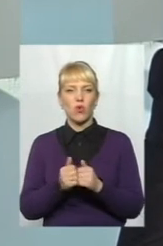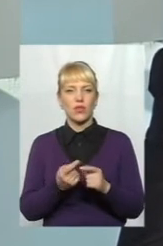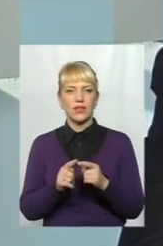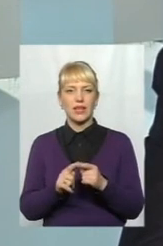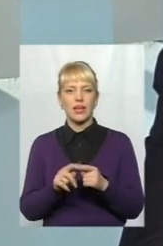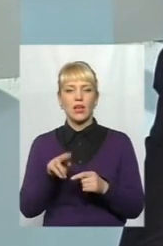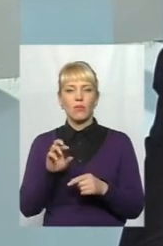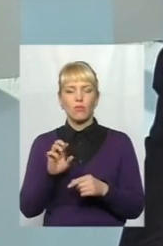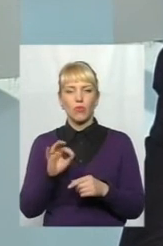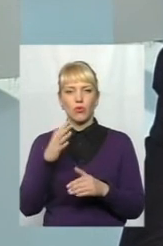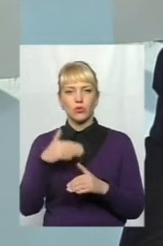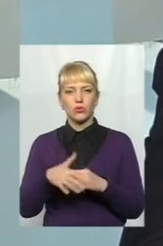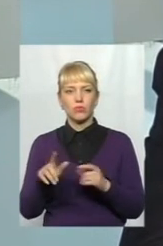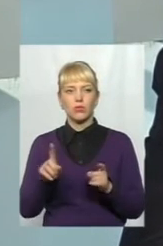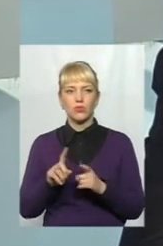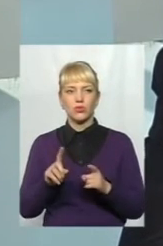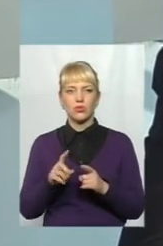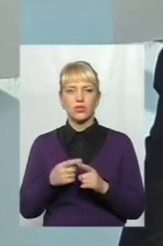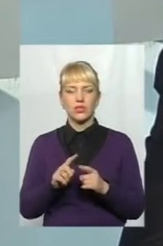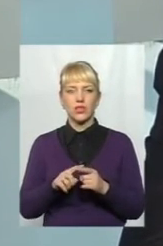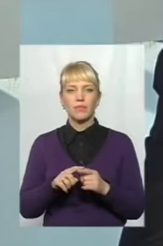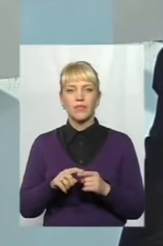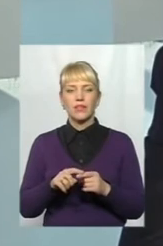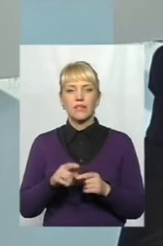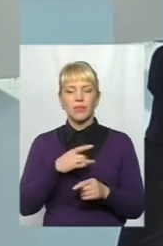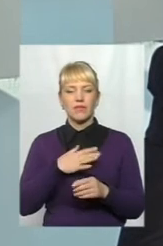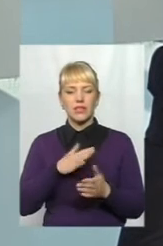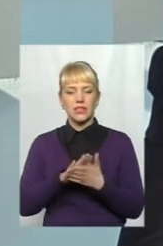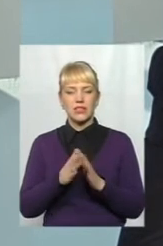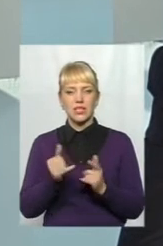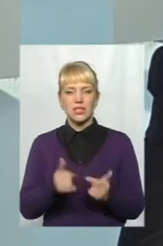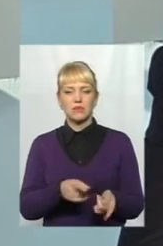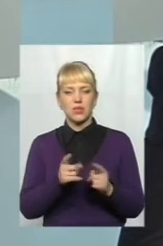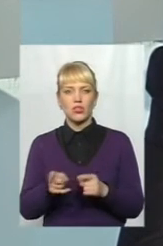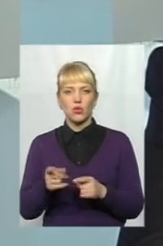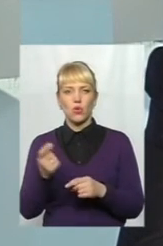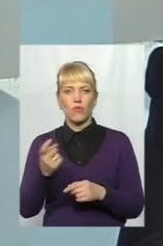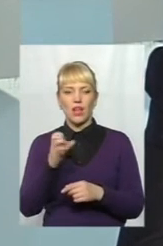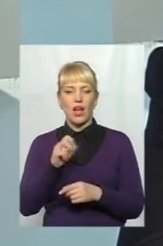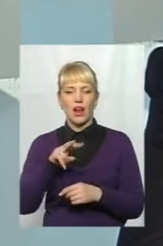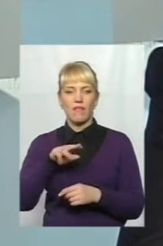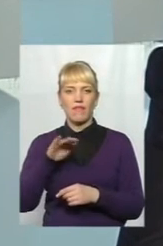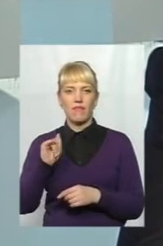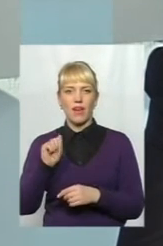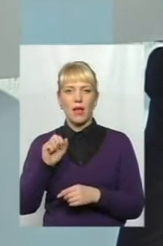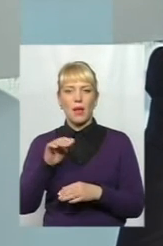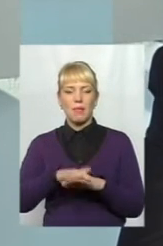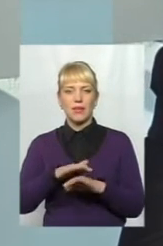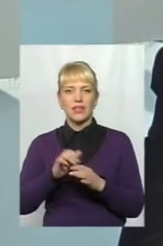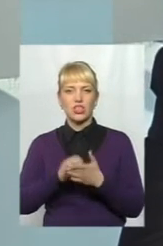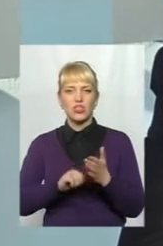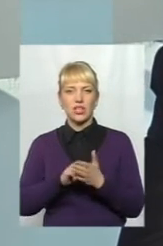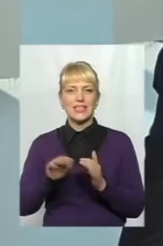бо розуміємо, що приміщення в досить добротному стані. Зараз воно прийшло власність Альфа-банку через кредит,